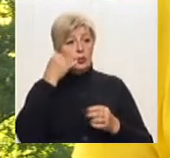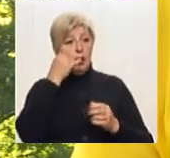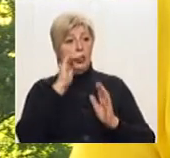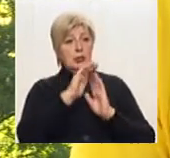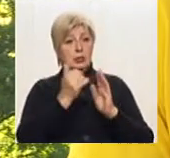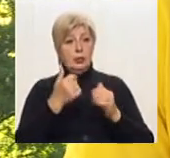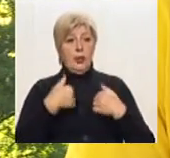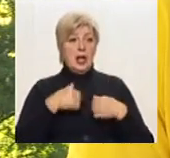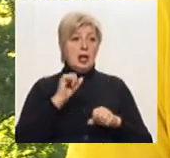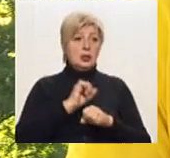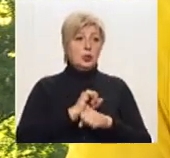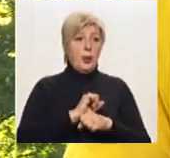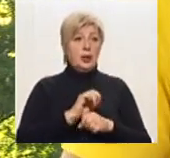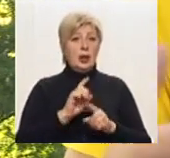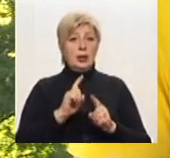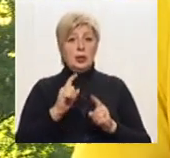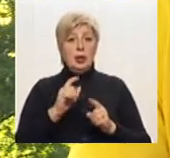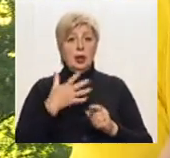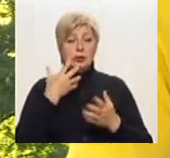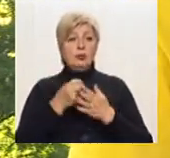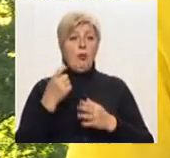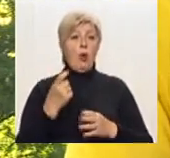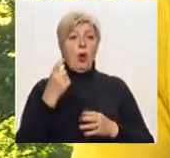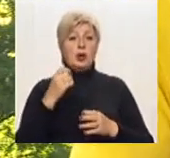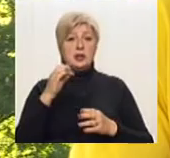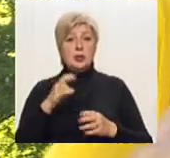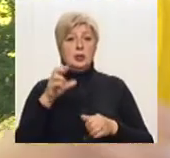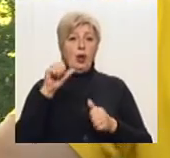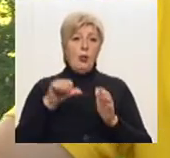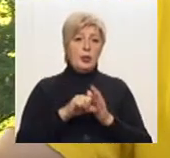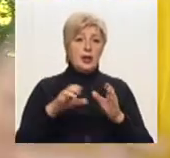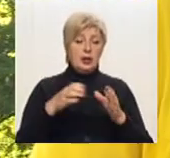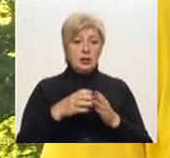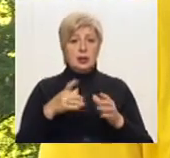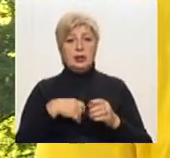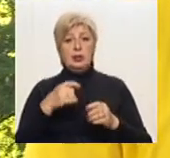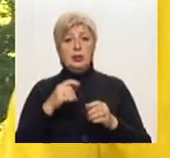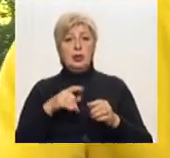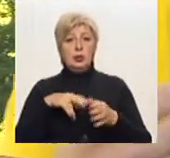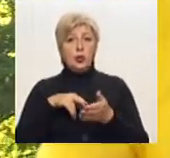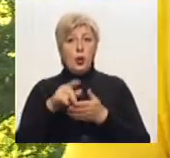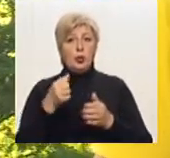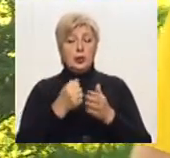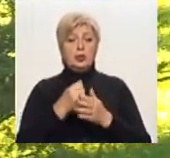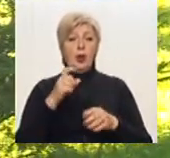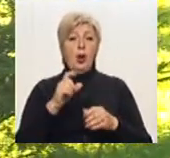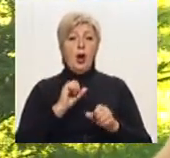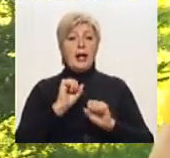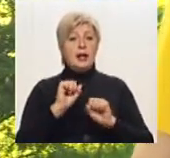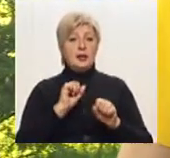тут ось зупинили, дзвоне, кому він, чи агроному, чи бригадіру, і так далі. Воно по цепочці передається, доходить до керівника, і тоді